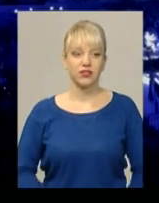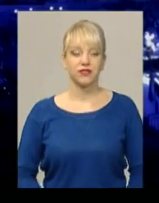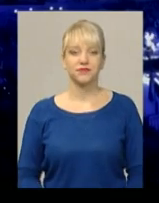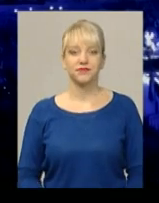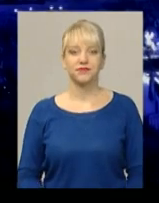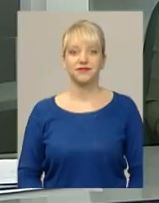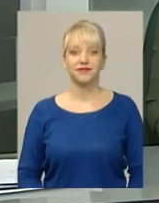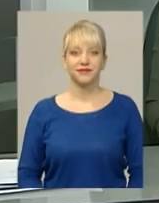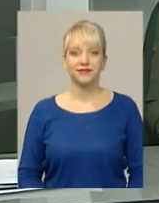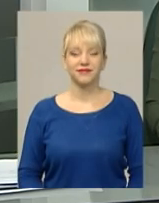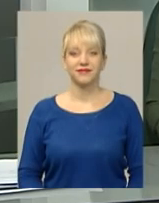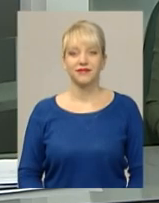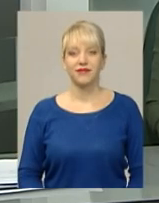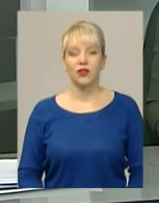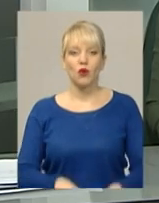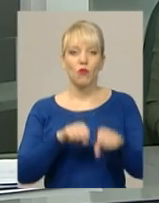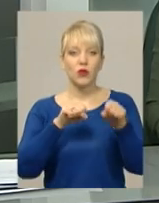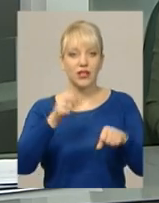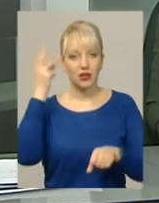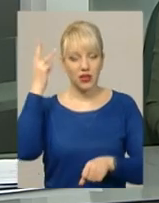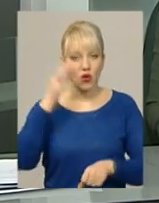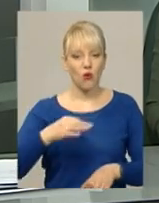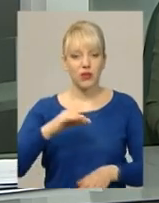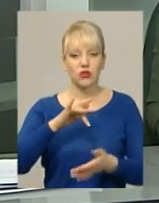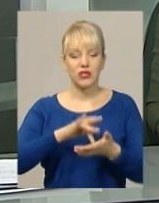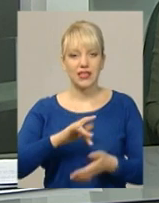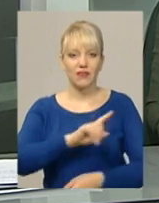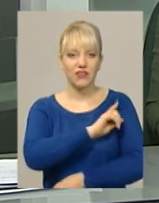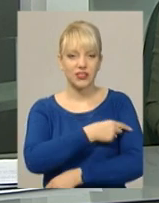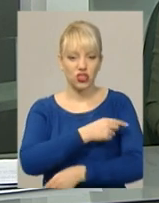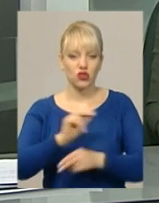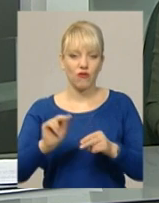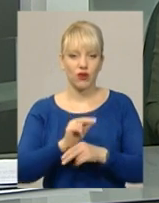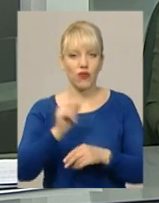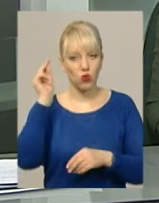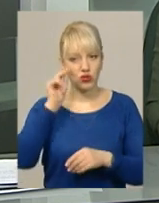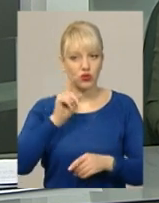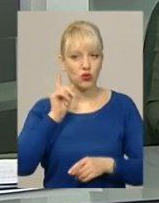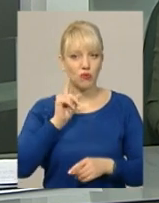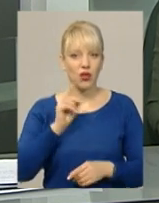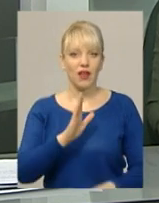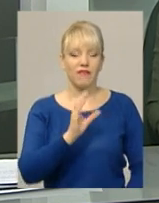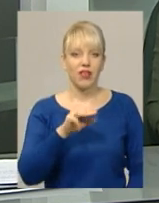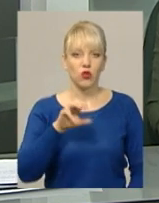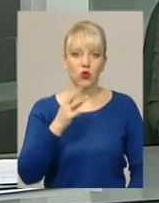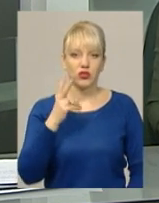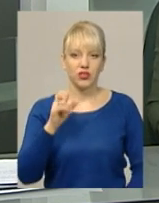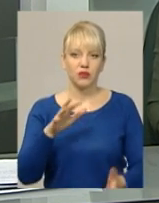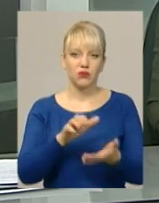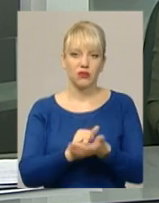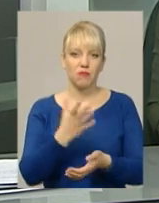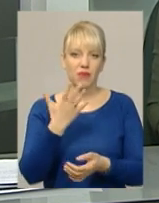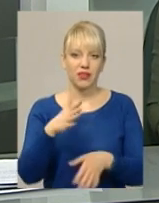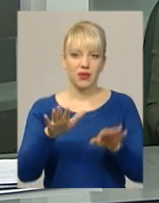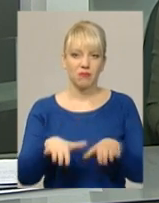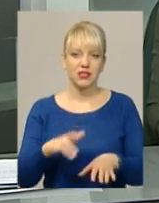Центр. Боксер Хмельницького обласного центру фізичного виховання учнівської молоді Владислав Вєтошкін посів п'яте місце